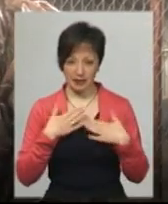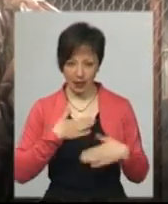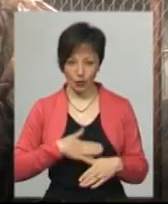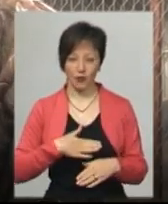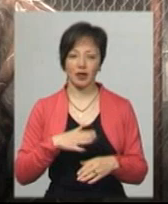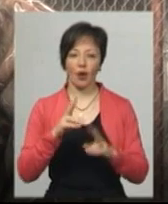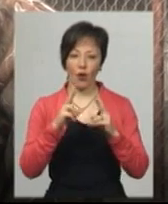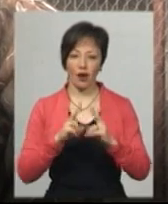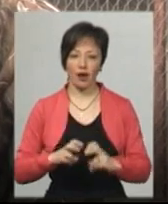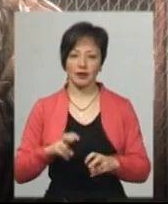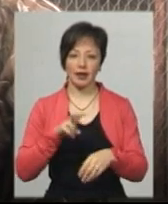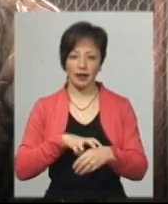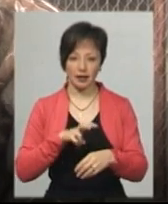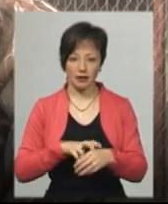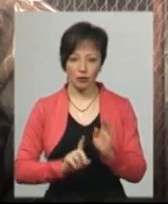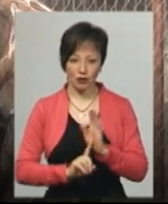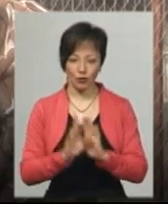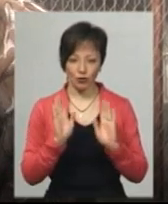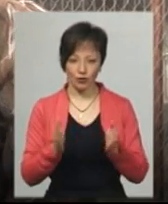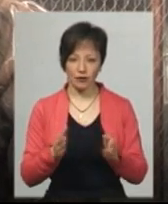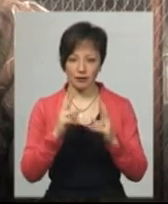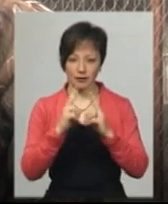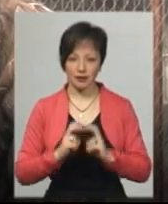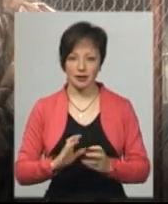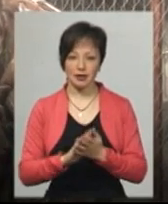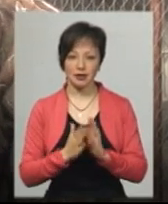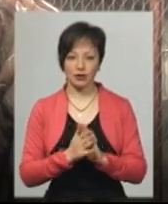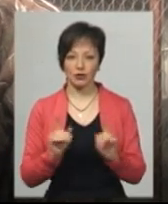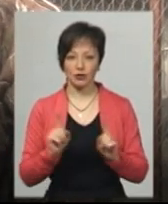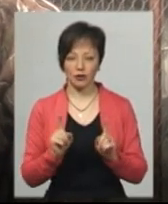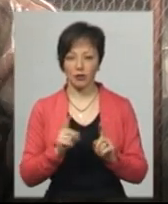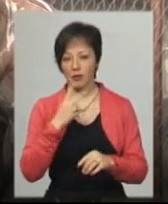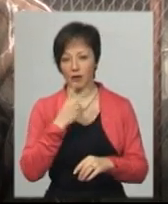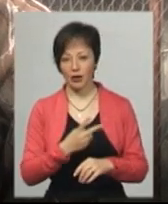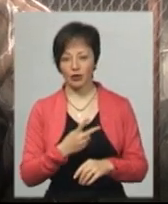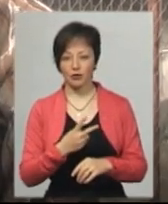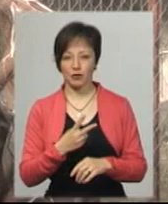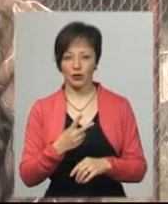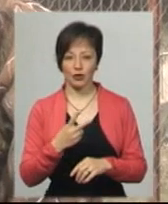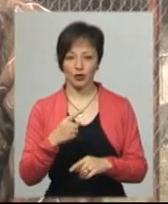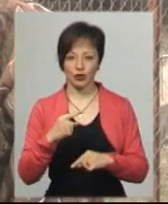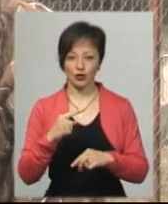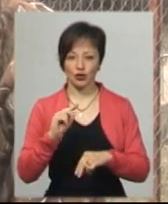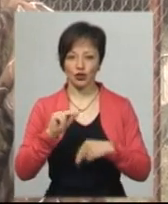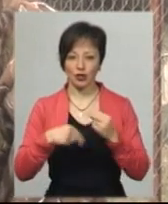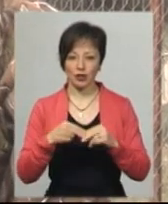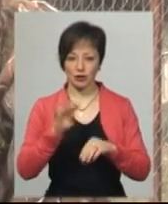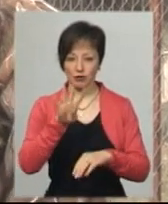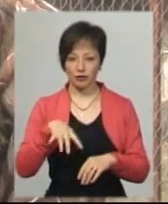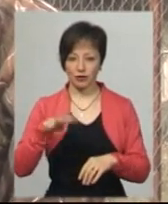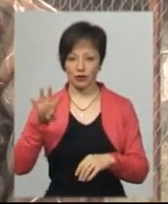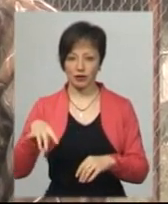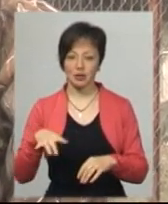огляне спочатку ветеринарні лікарі, які стануть, як бачимо через рішотку, що стан